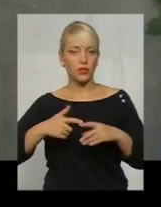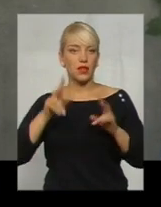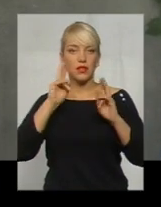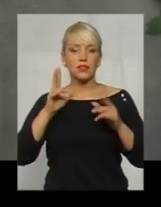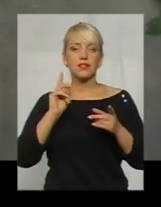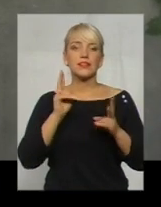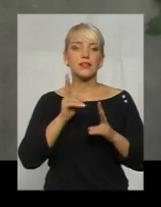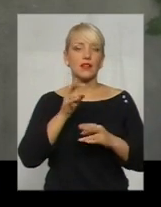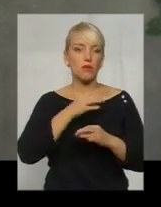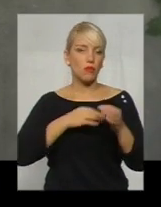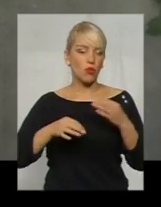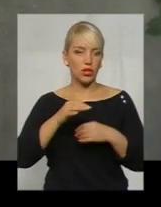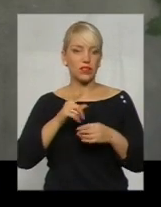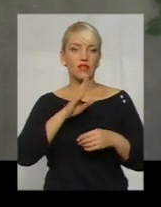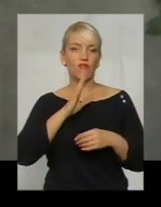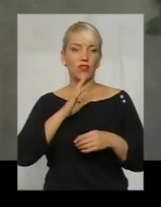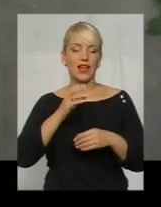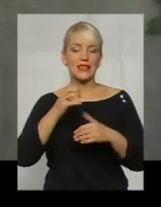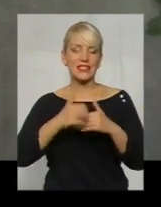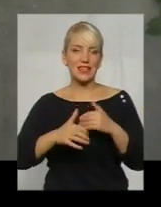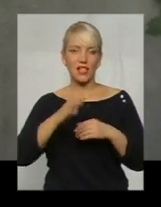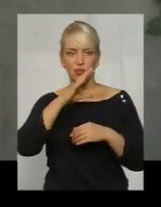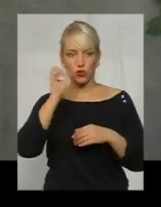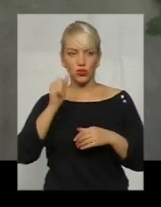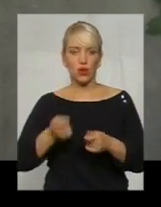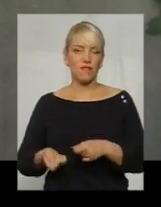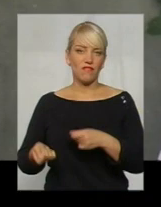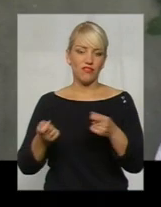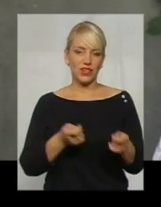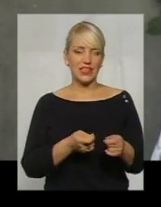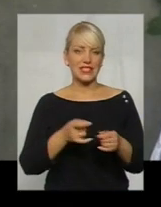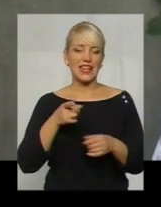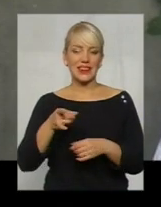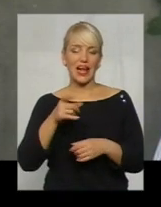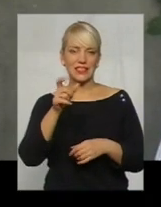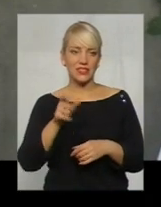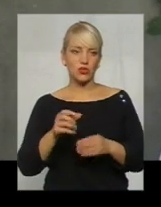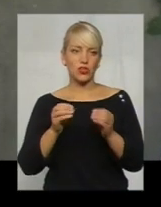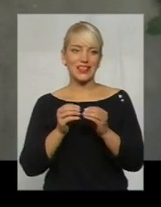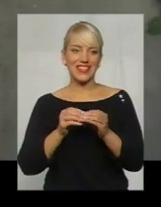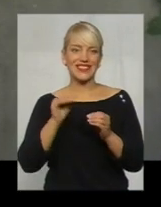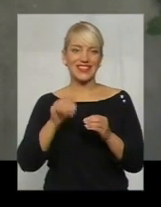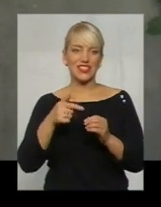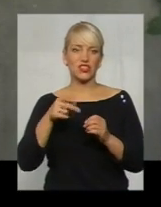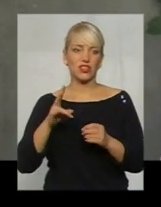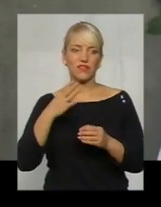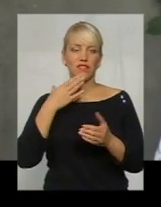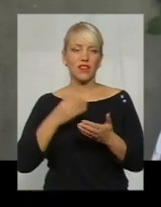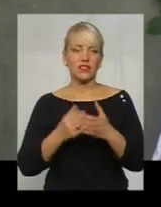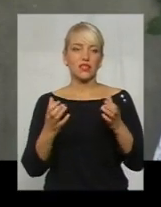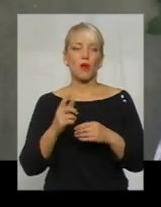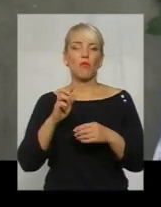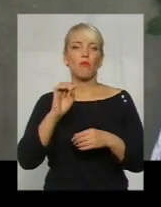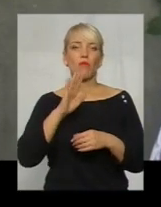з ким порадитись, і вона посеред ночі винесла таксісту 10 тисяч гривень власних збережень, бо їй так само